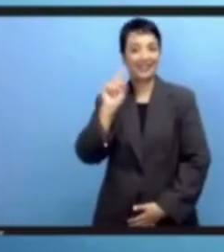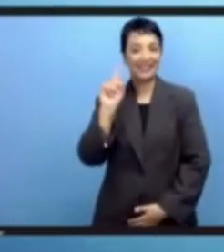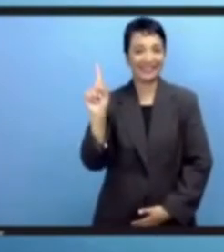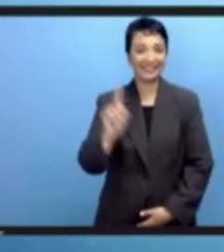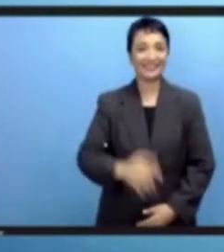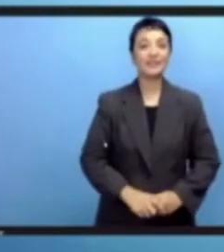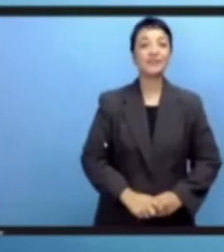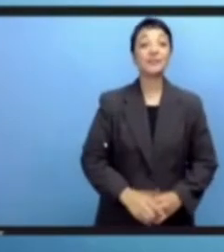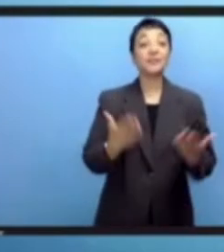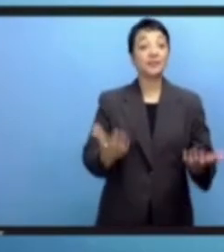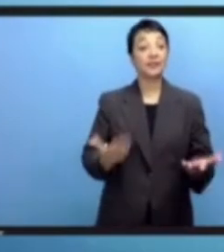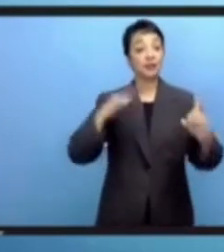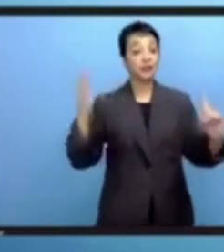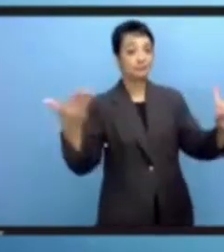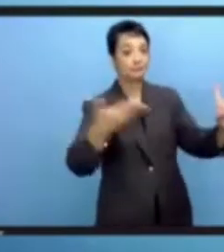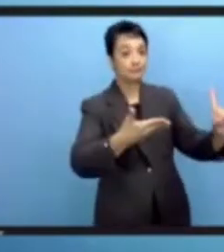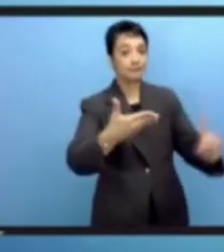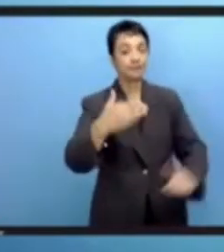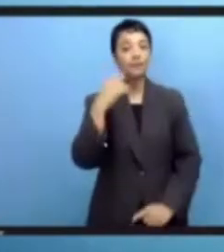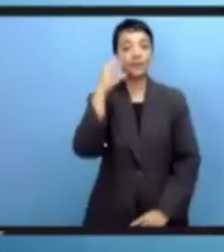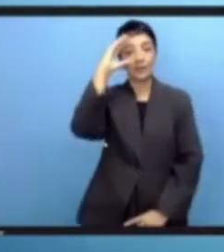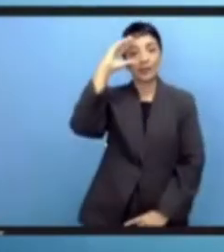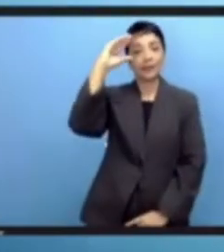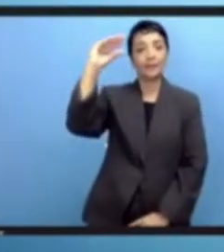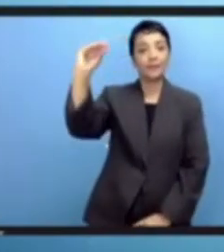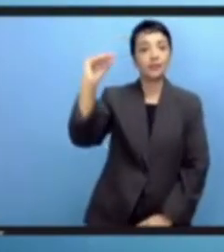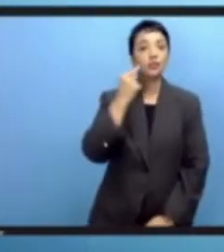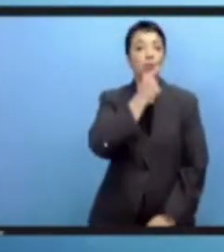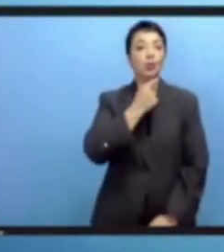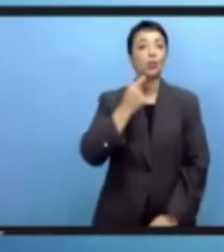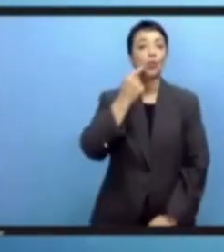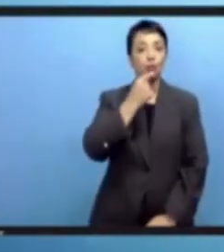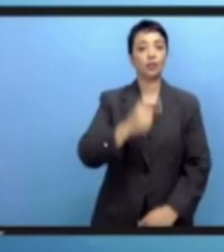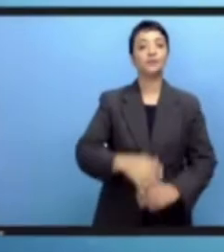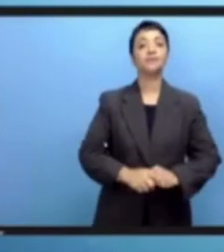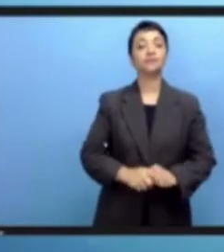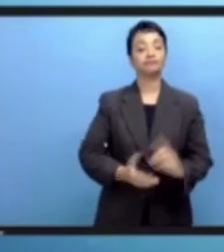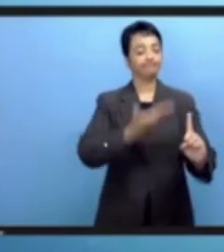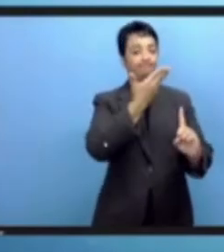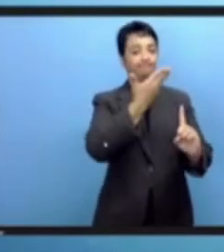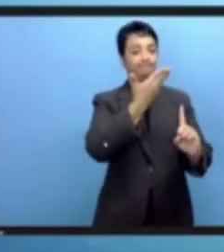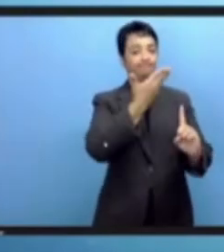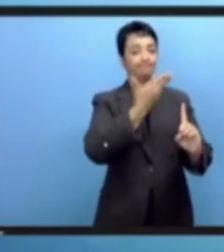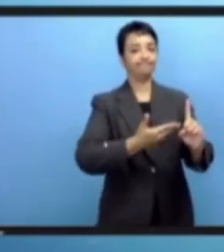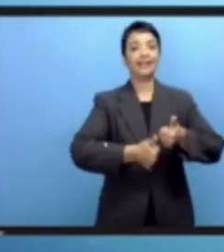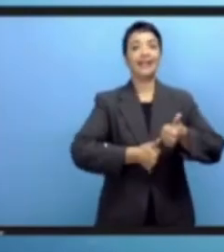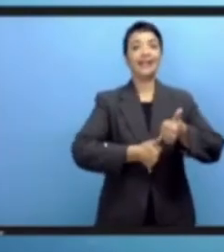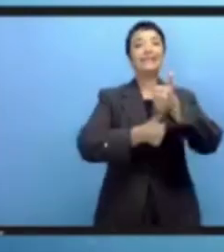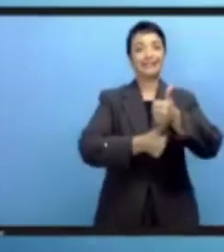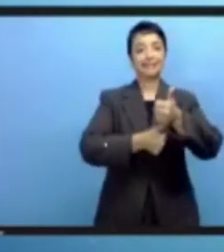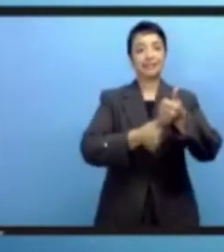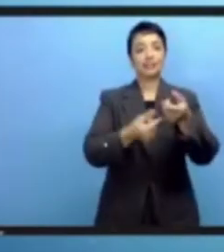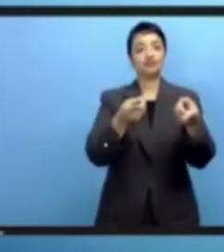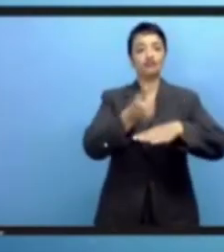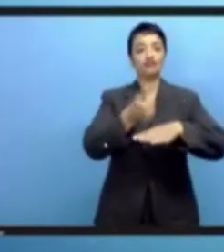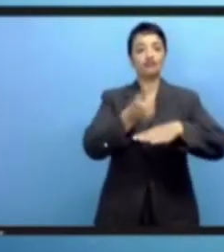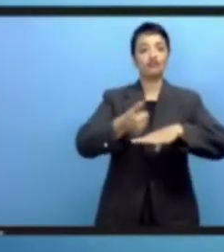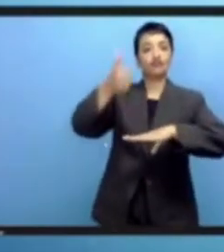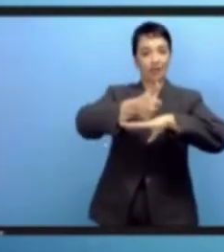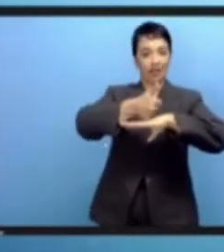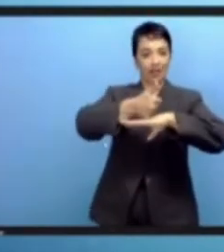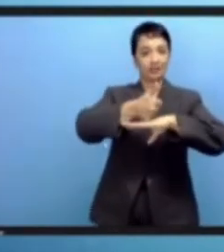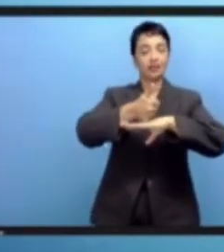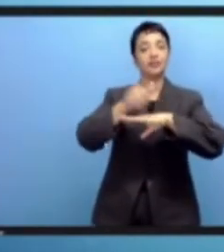والآن اسمح لي أن أدعو السيدة طفيق جلاسي مساعد المدير العام